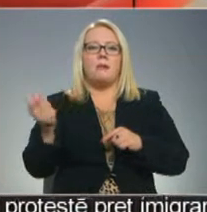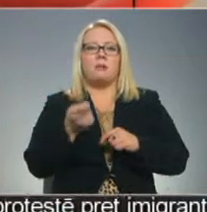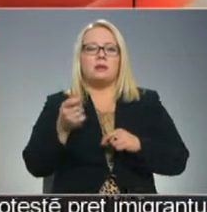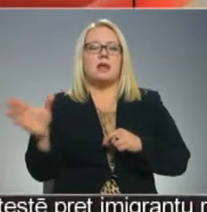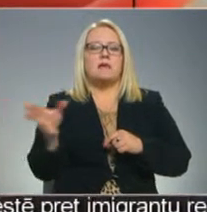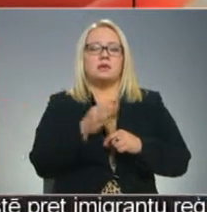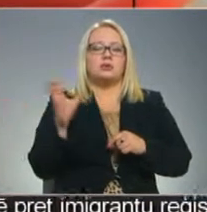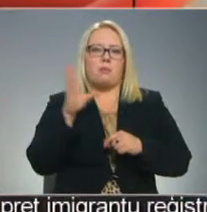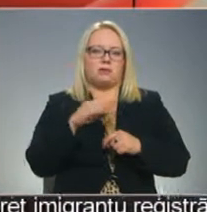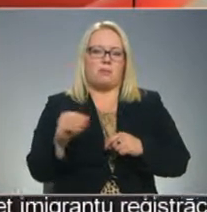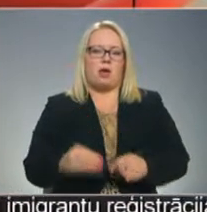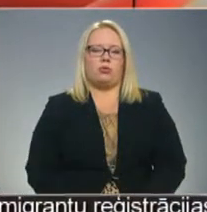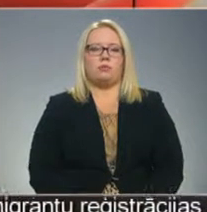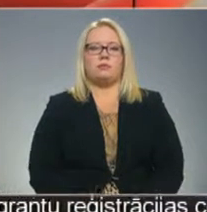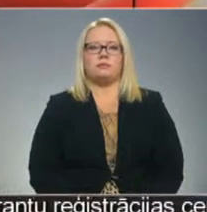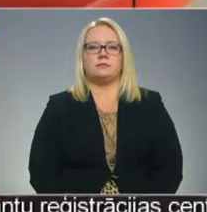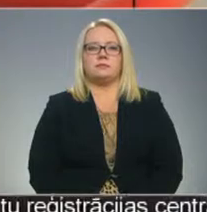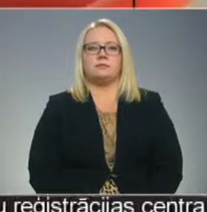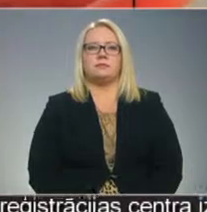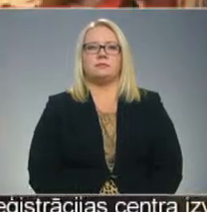visu paspētu stāstu, kur zemstelvīzija.